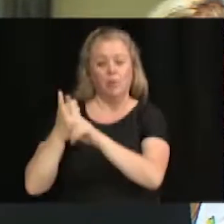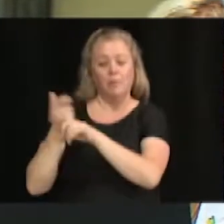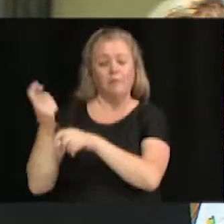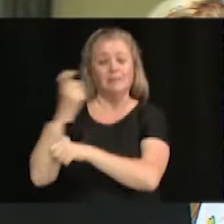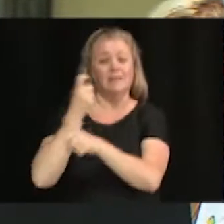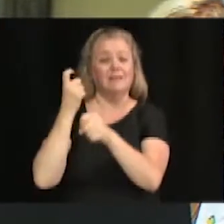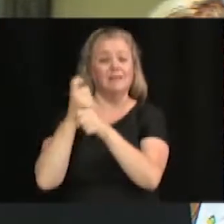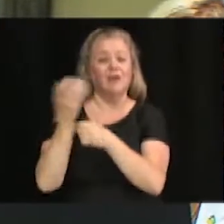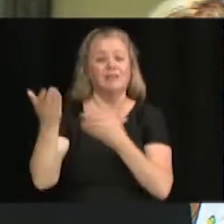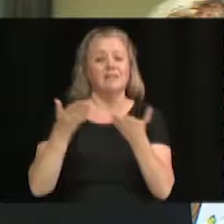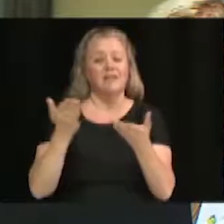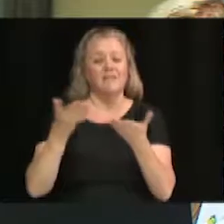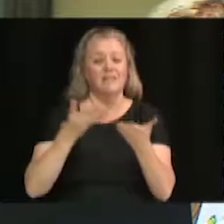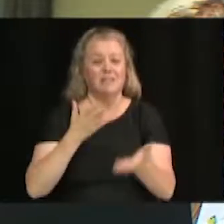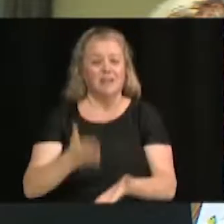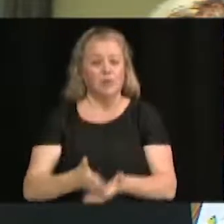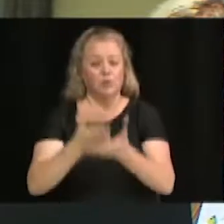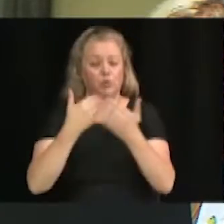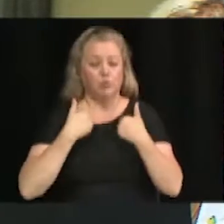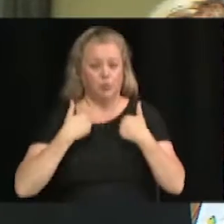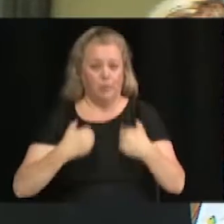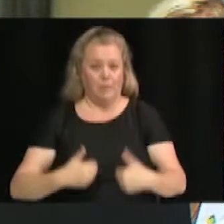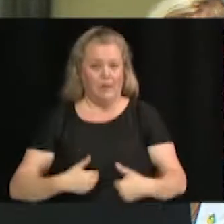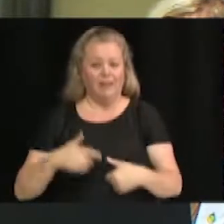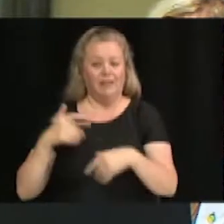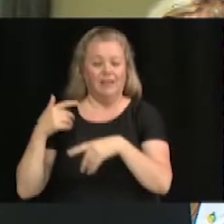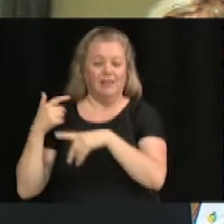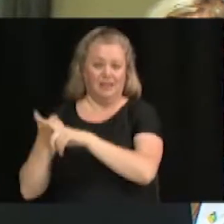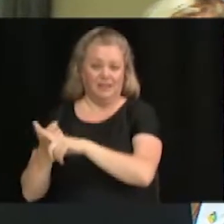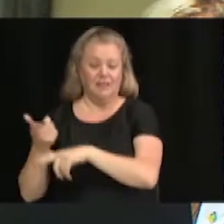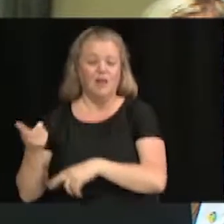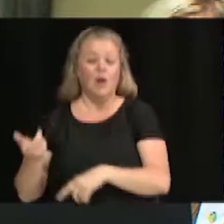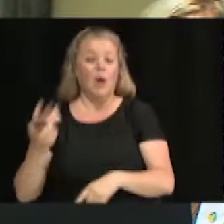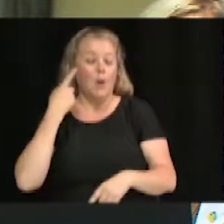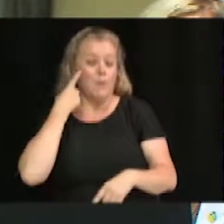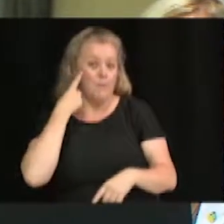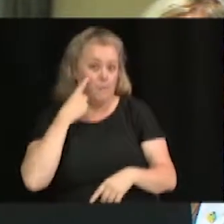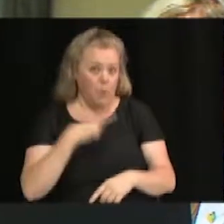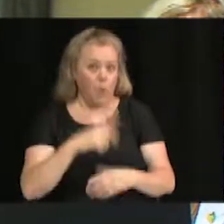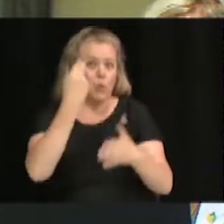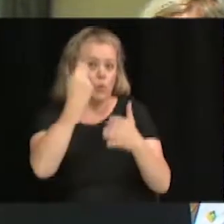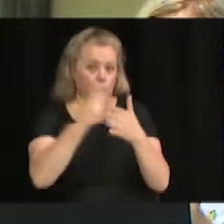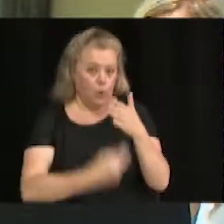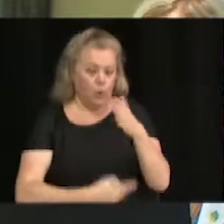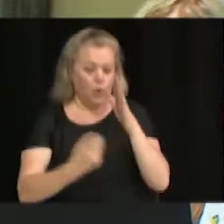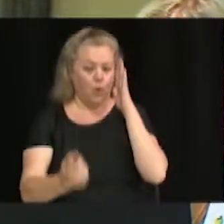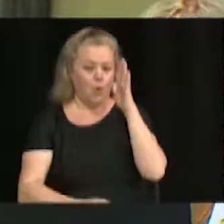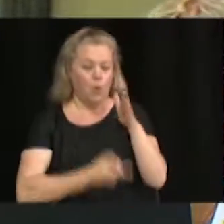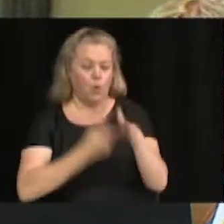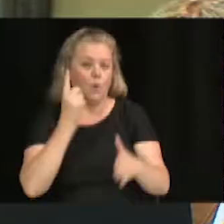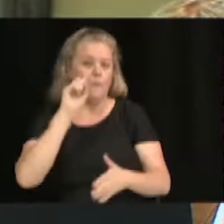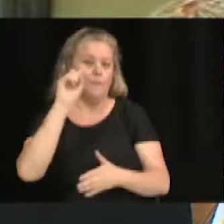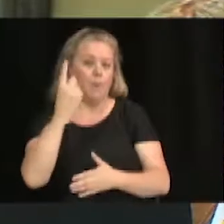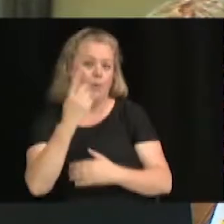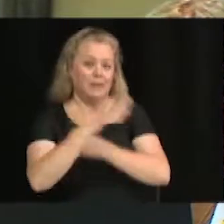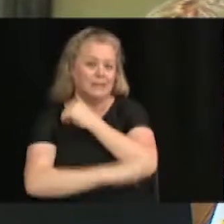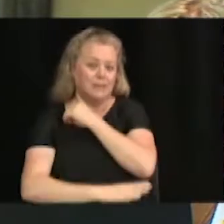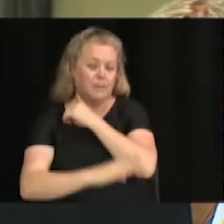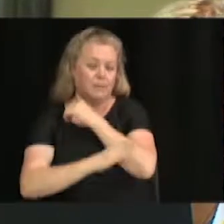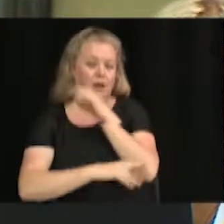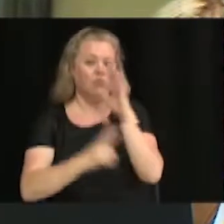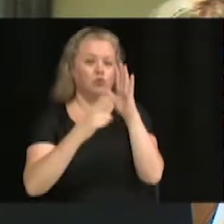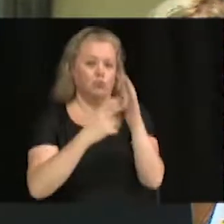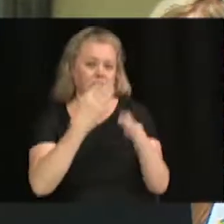relatif au renouvellement du contrat de l'assurance collective à compter du 1er septembre 2019, selon les taux de primes